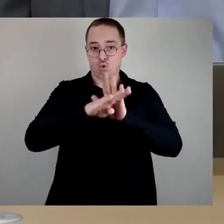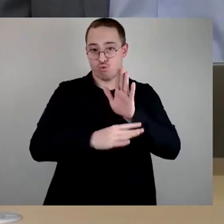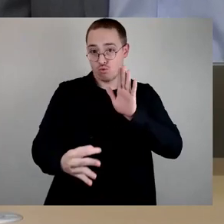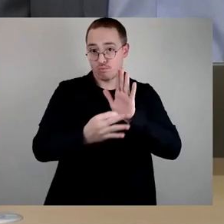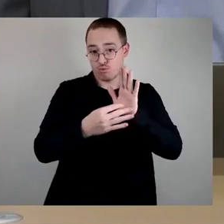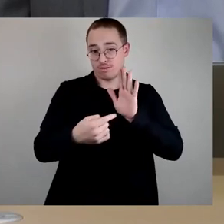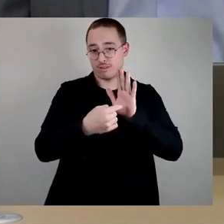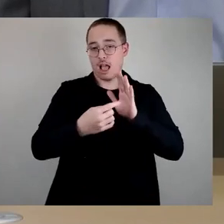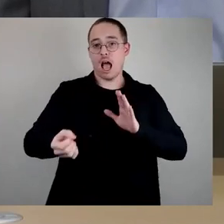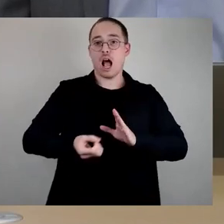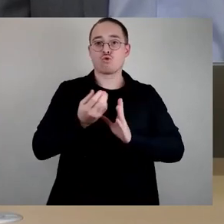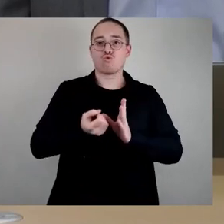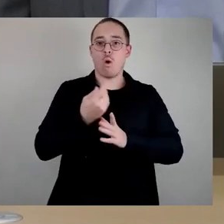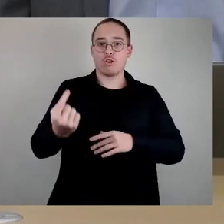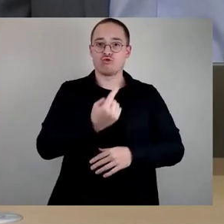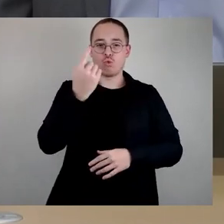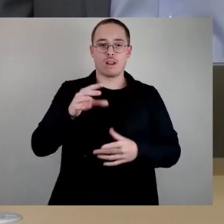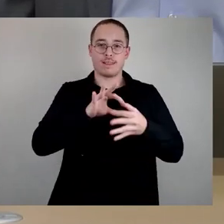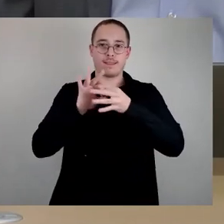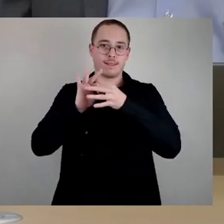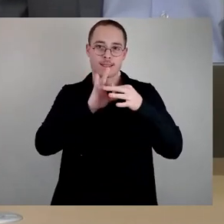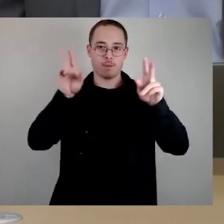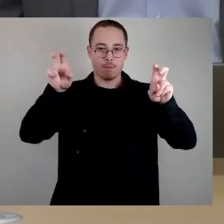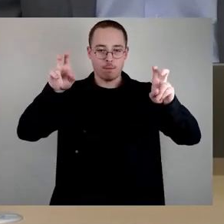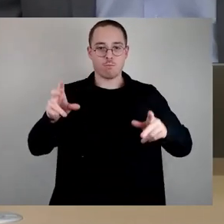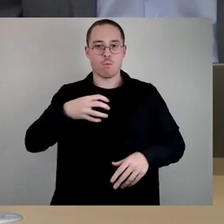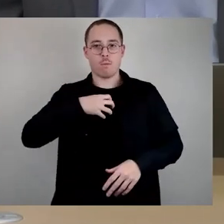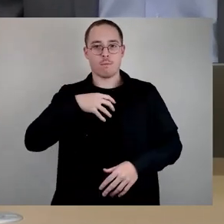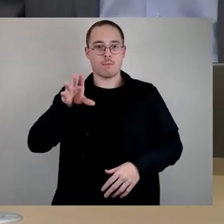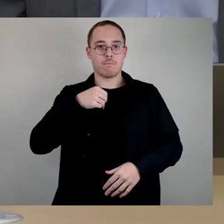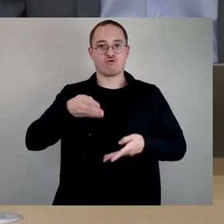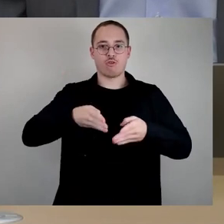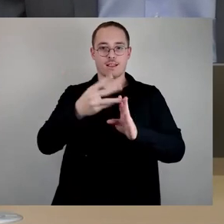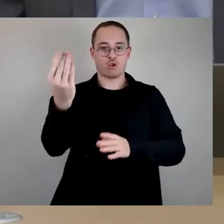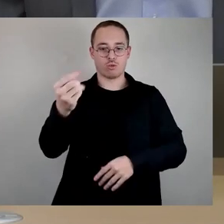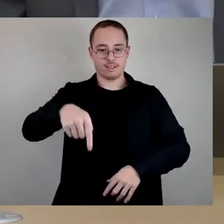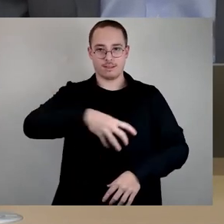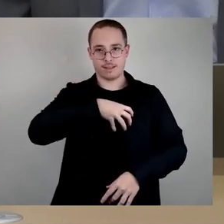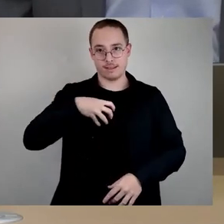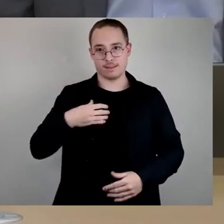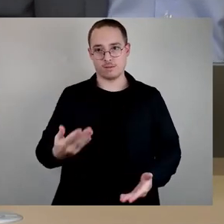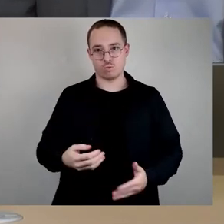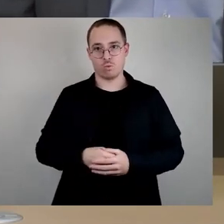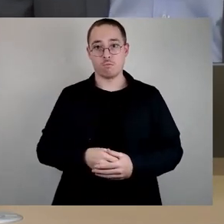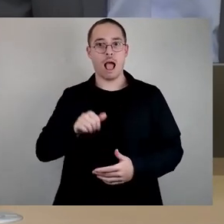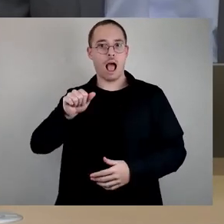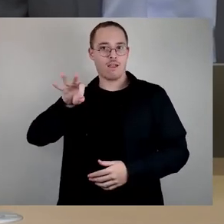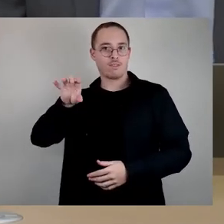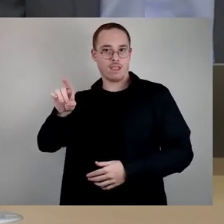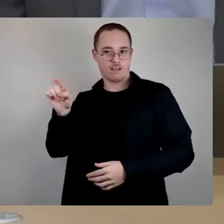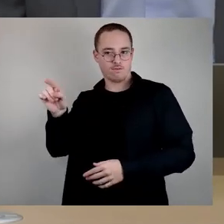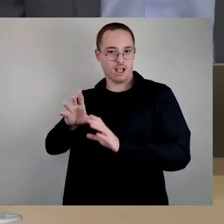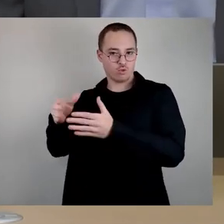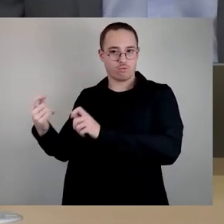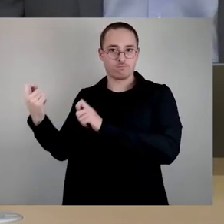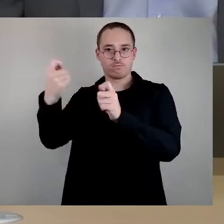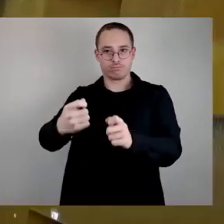Thema Probleme mit Straßenkunst in Dresden. Hier ist Einreicher, die AfD-Fraktion. Herr Pinkert,